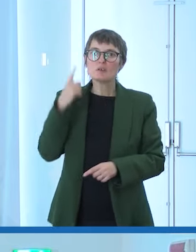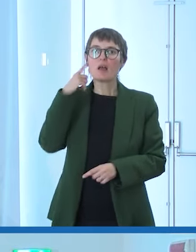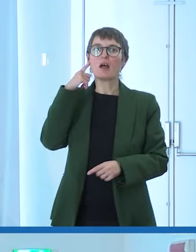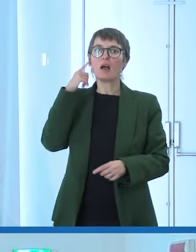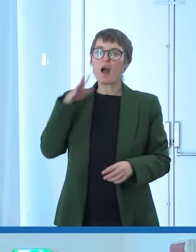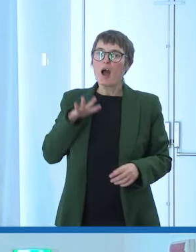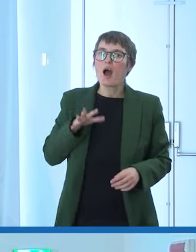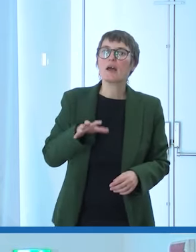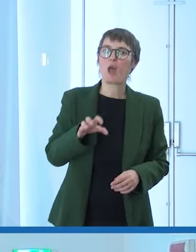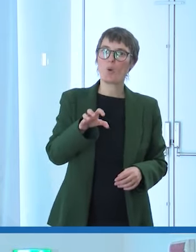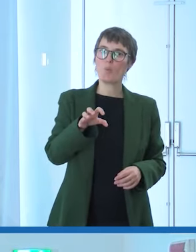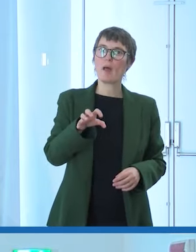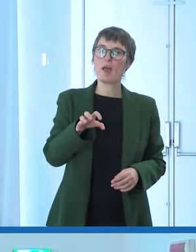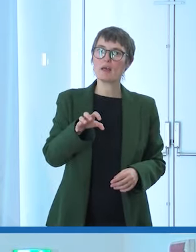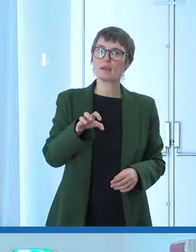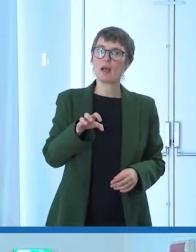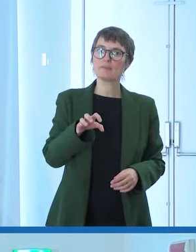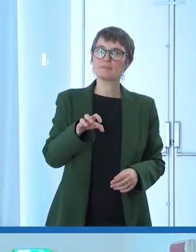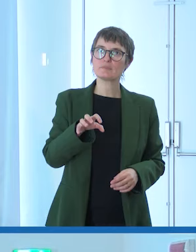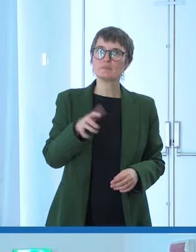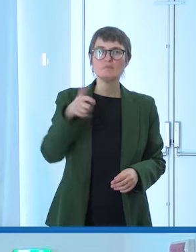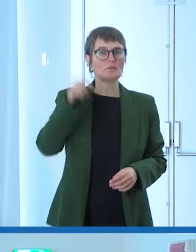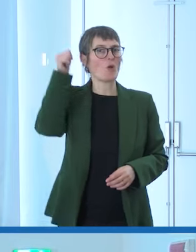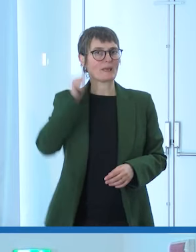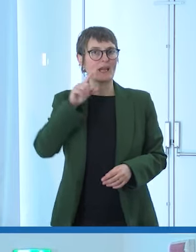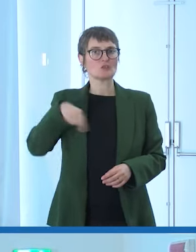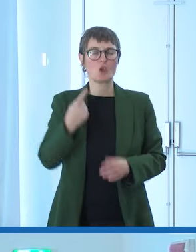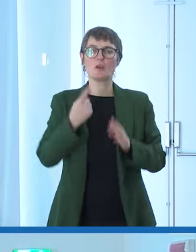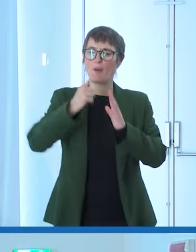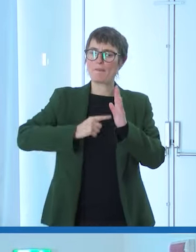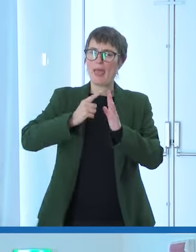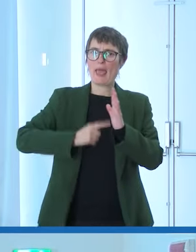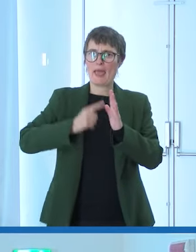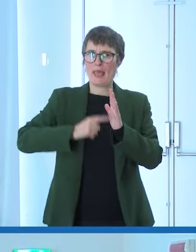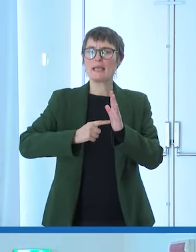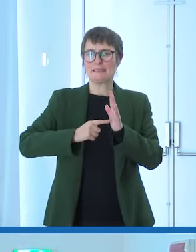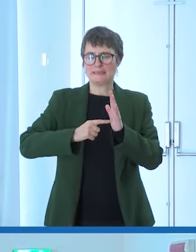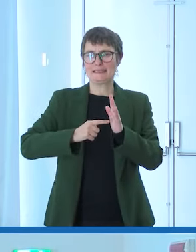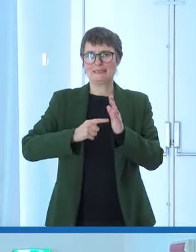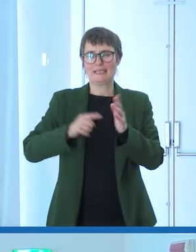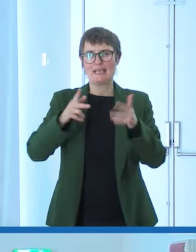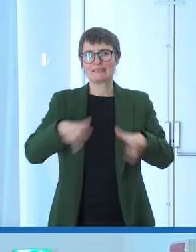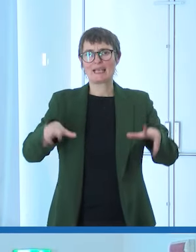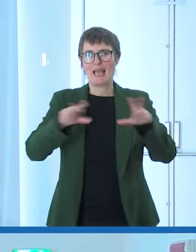dopo una riabilitazione di alcuni mesi complessa difficile però anche tutto sommato rapida